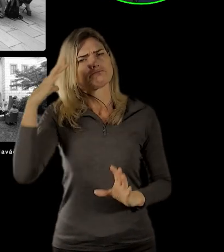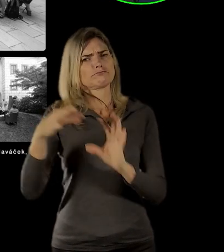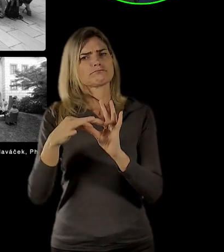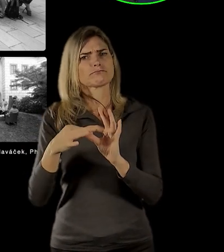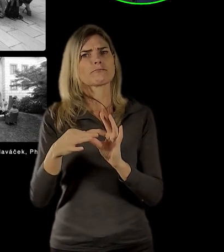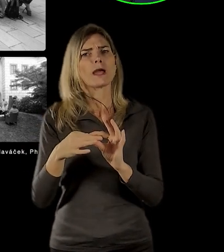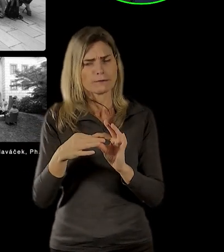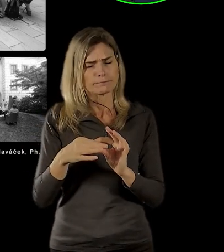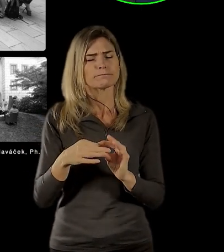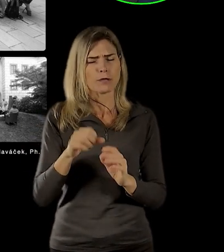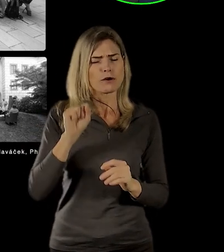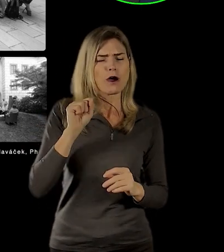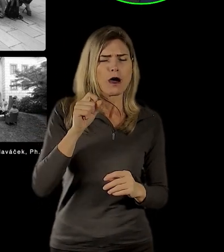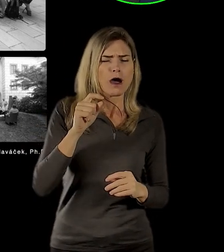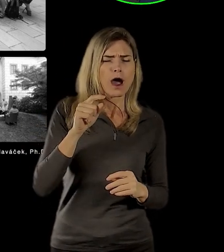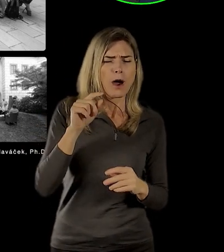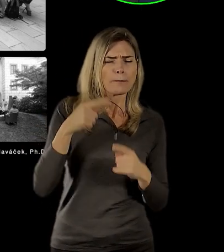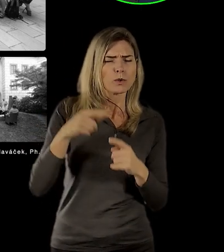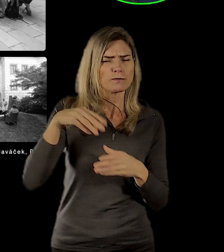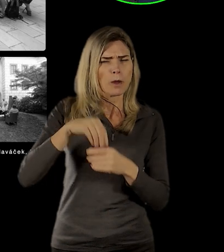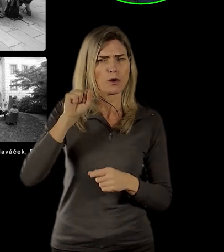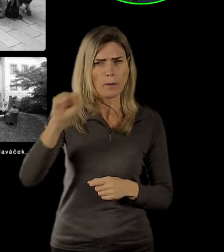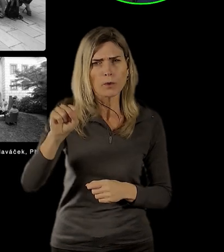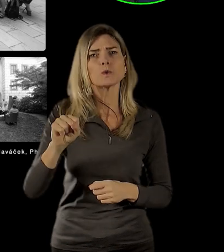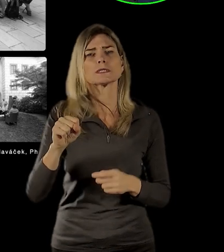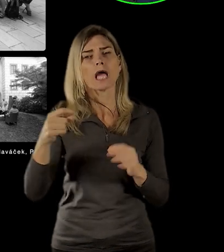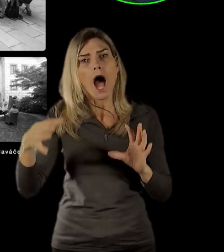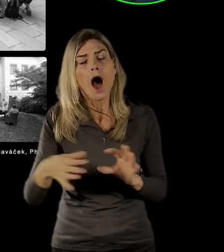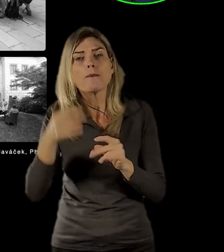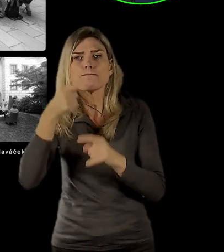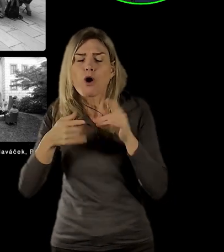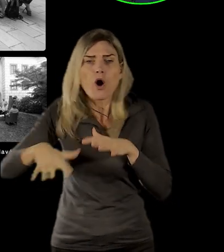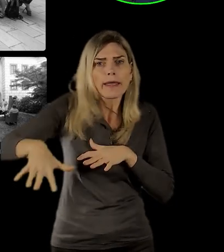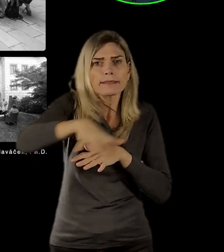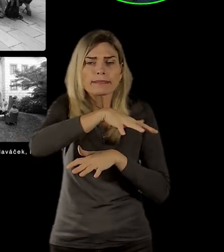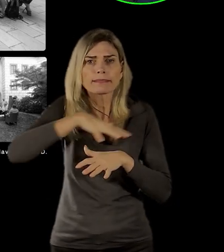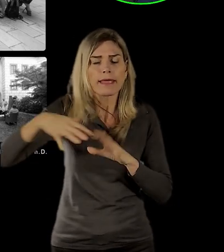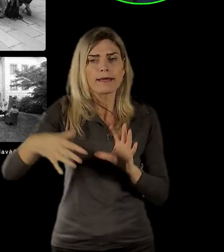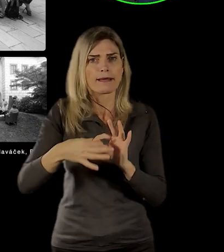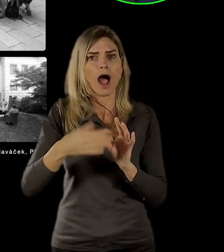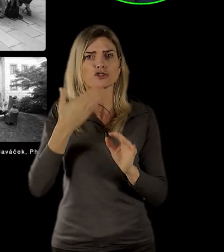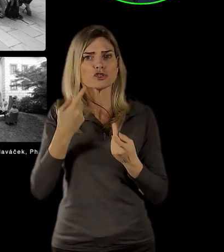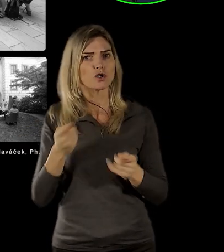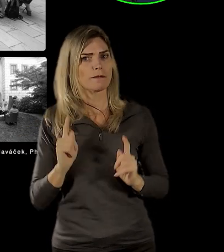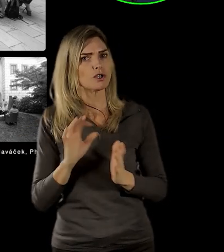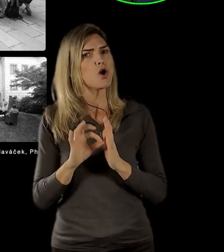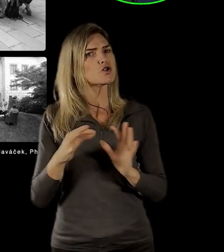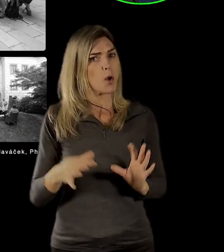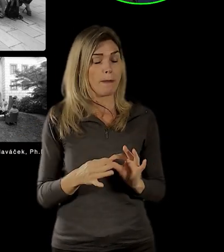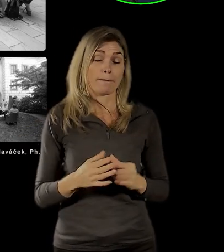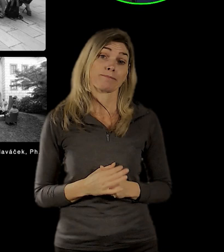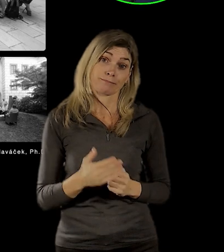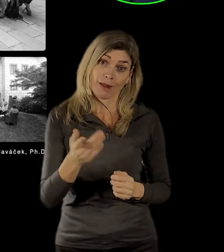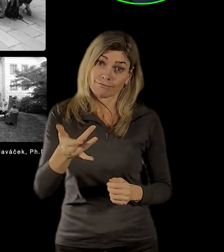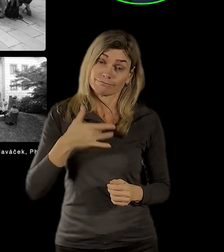komunismu i v nějakém zahraničně politickém kontextu té tehdejší doby. Tak nám držte palec,